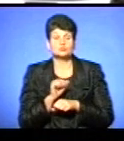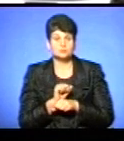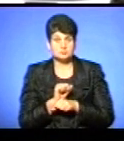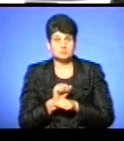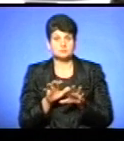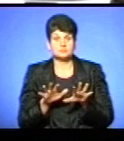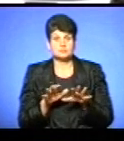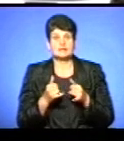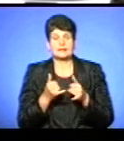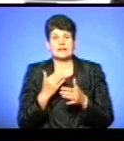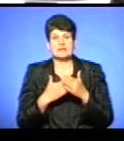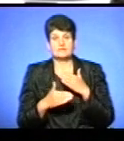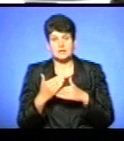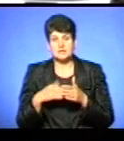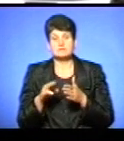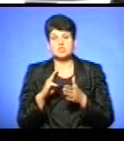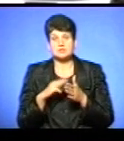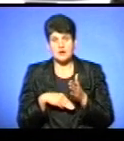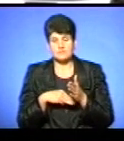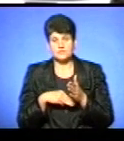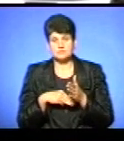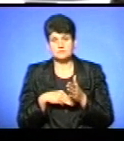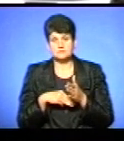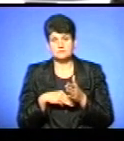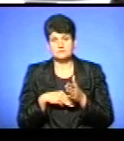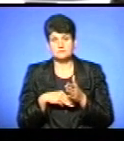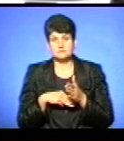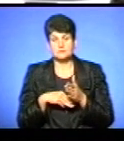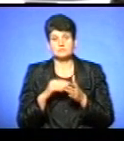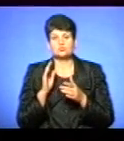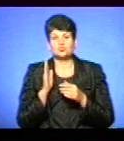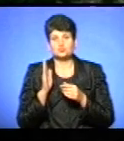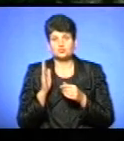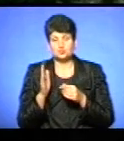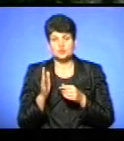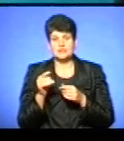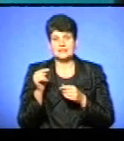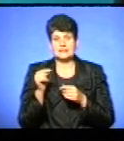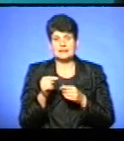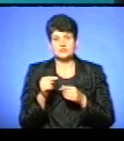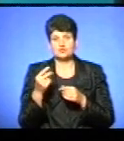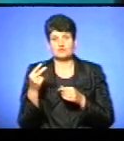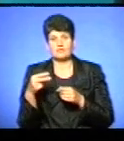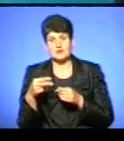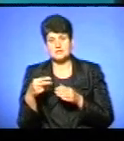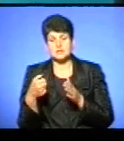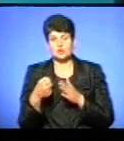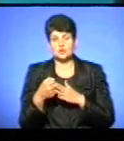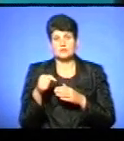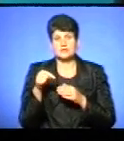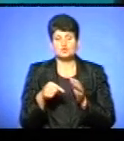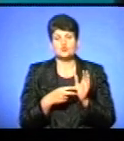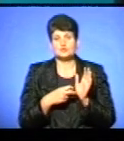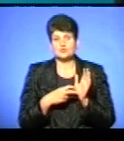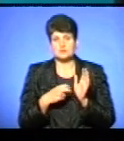на місці для інвалідів, штраф в такому плані буде складати від 1020 до 1700